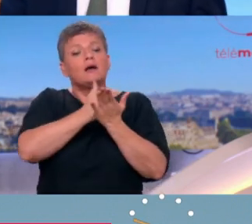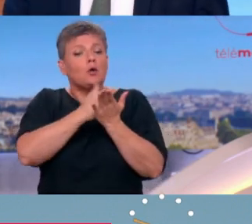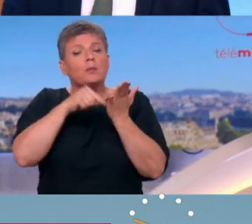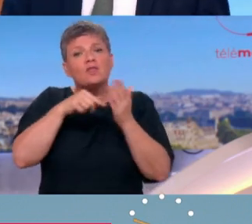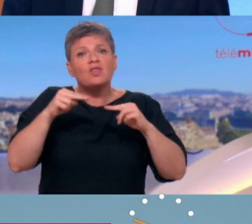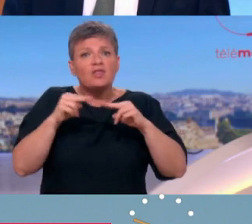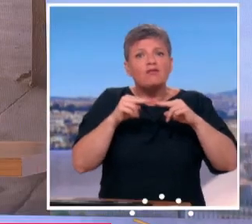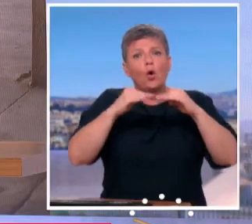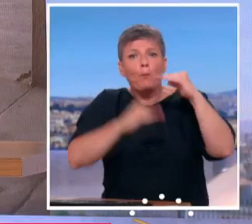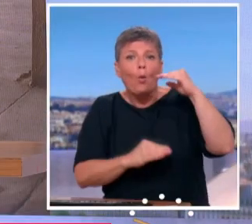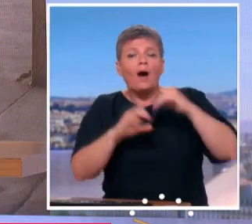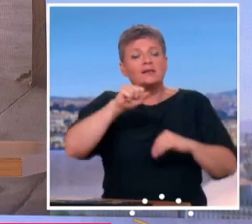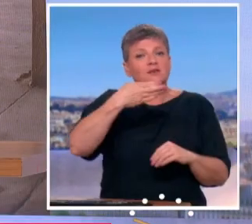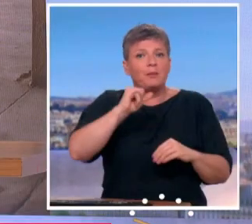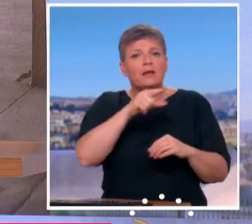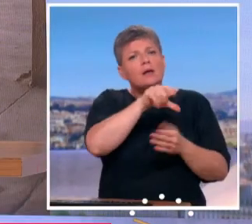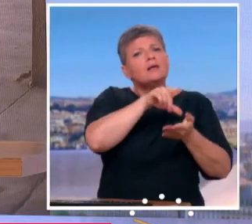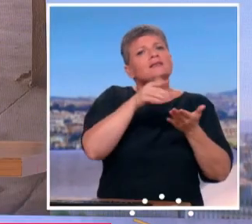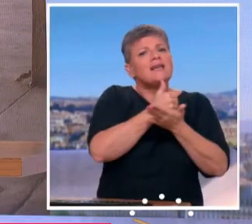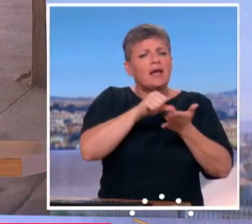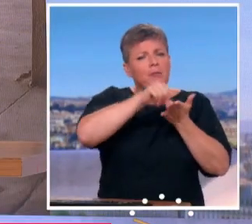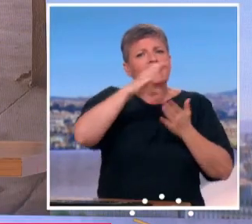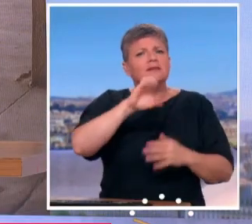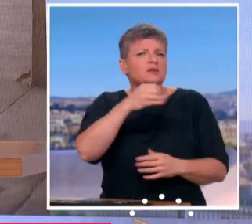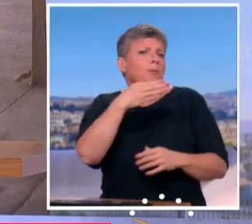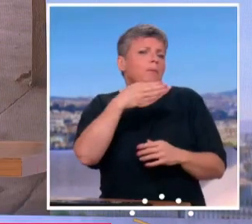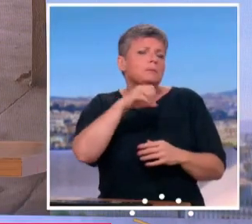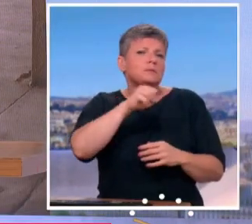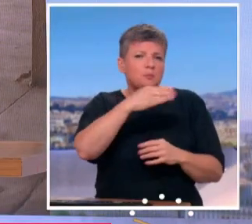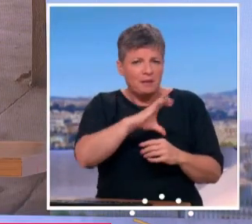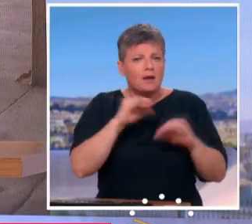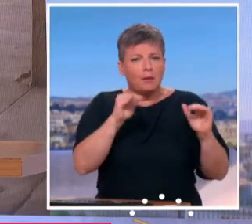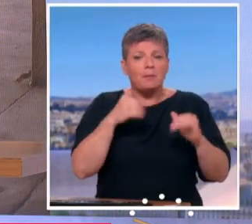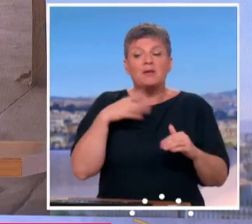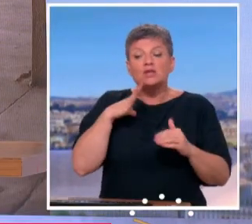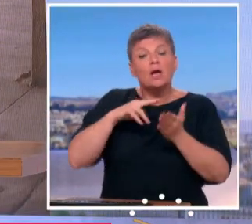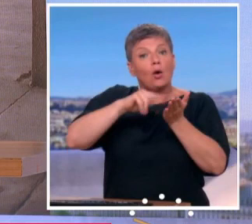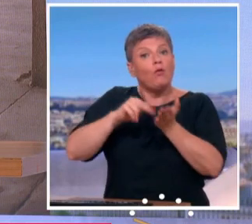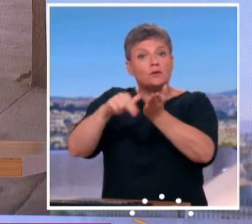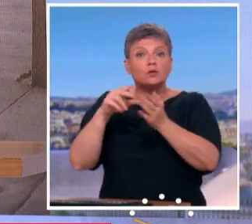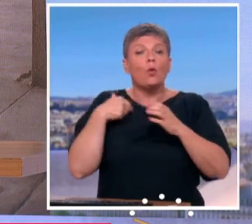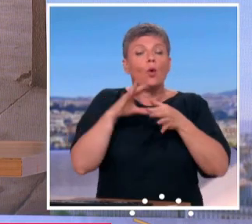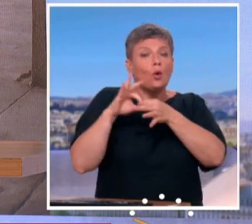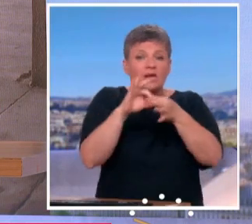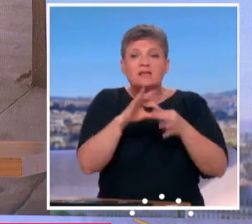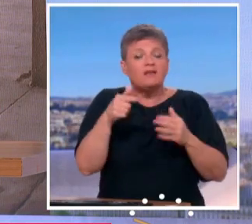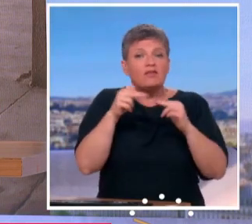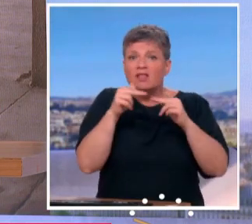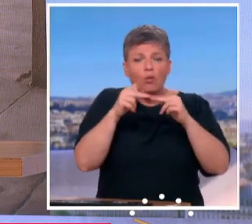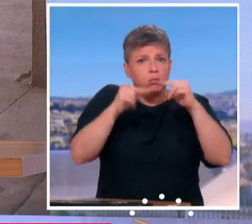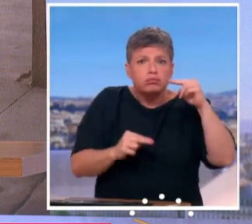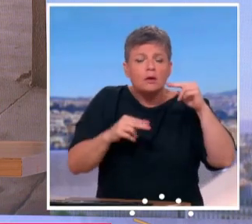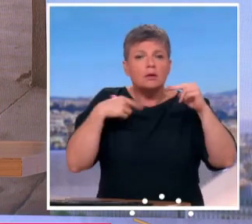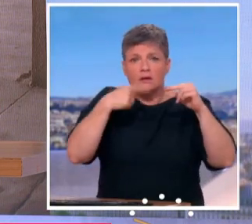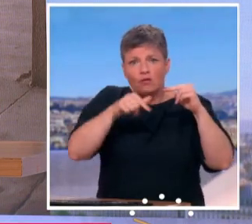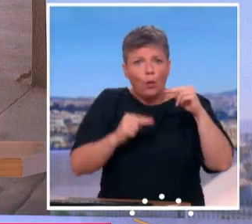collective inférieure au SMIC, les salariés sont payés le SMIC et c'est bien normal. Mais il y a des conventions collectives qui ne sont pas encore au niveau. Comment est-ce qu allez bien se voir les syndicats